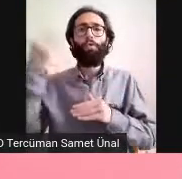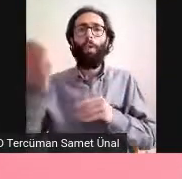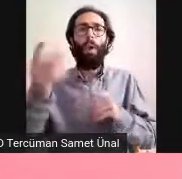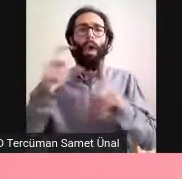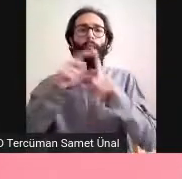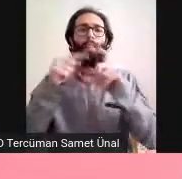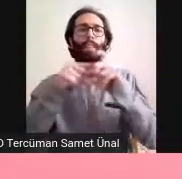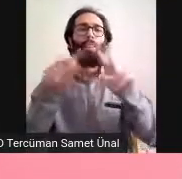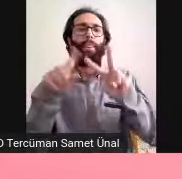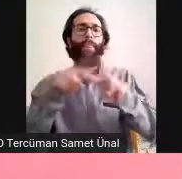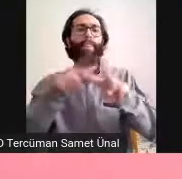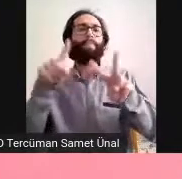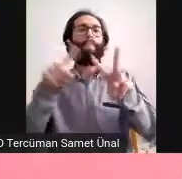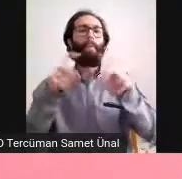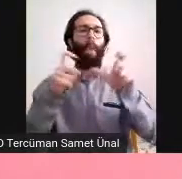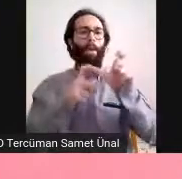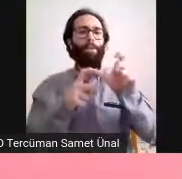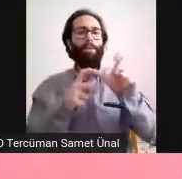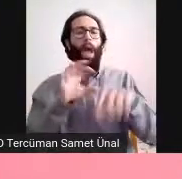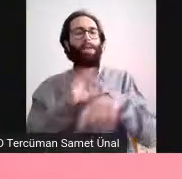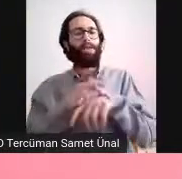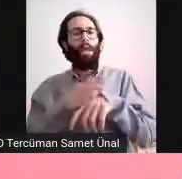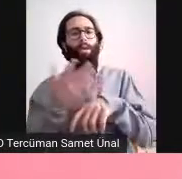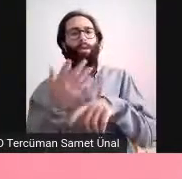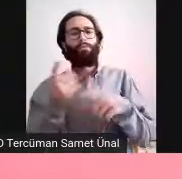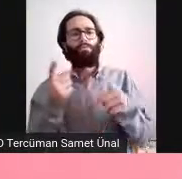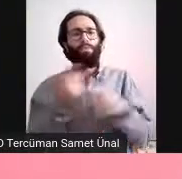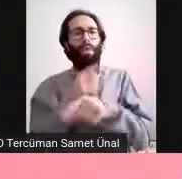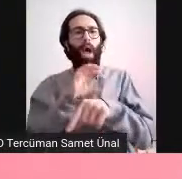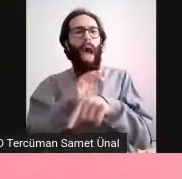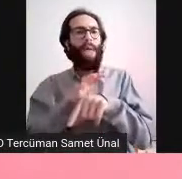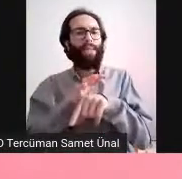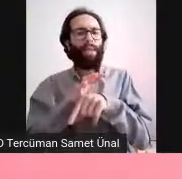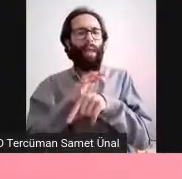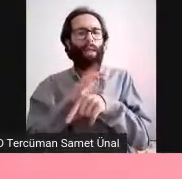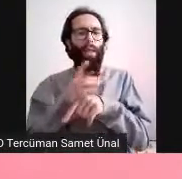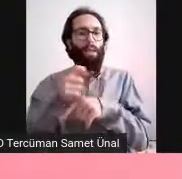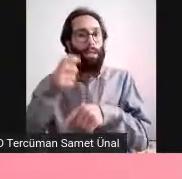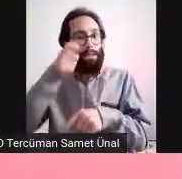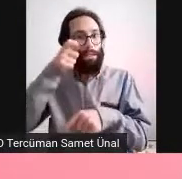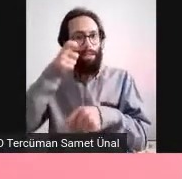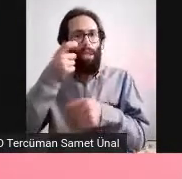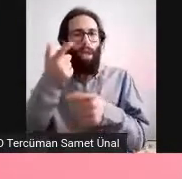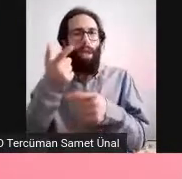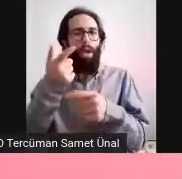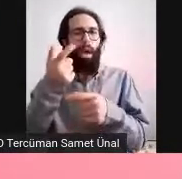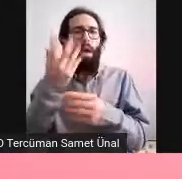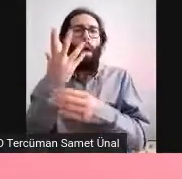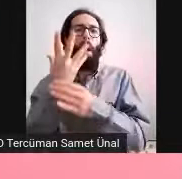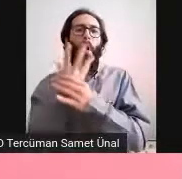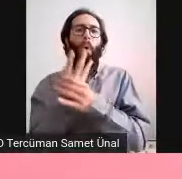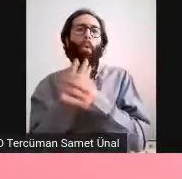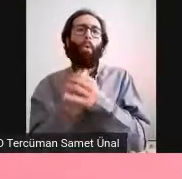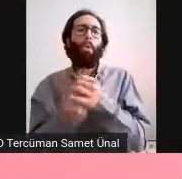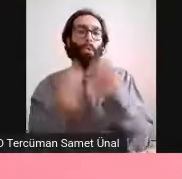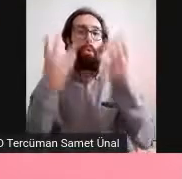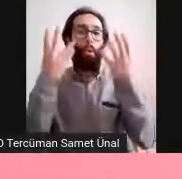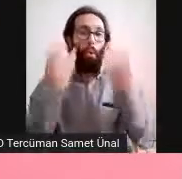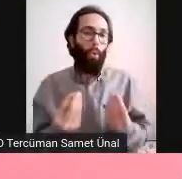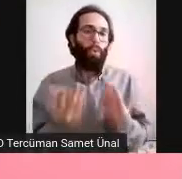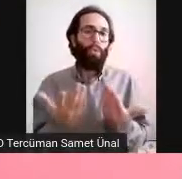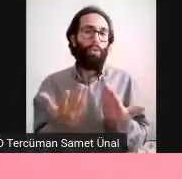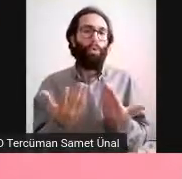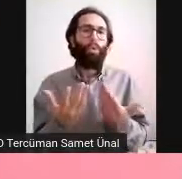Genel olarak da diyor ki enflamasyon ve nörotransmitter dengesizliği sebep olur diyor. Opomin